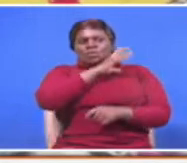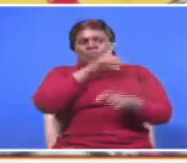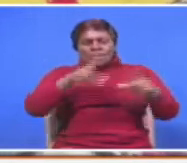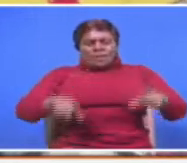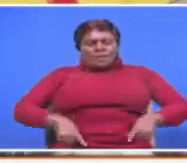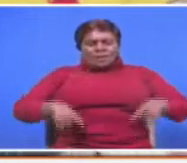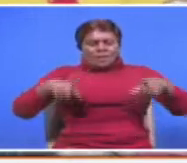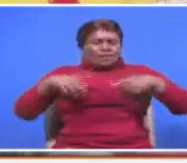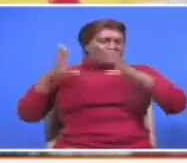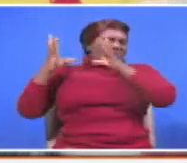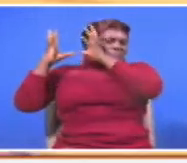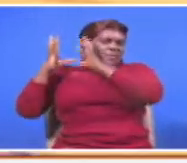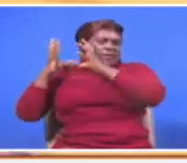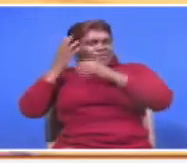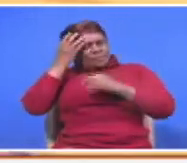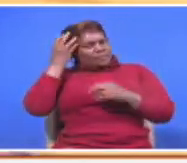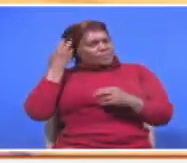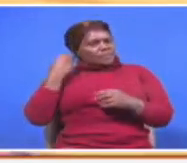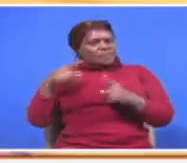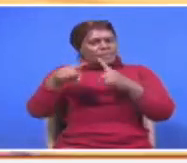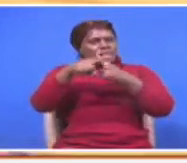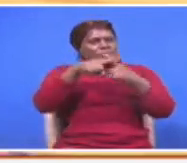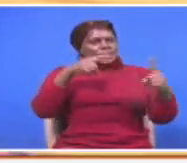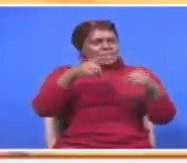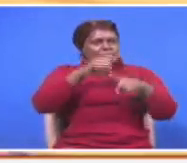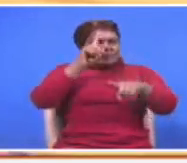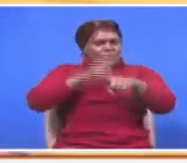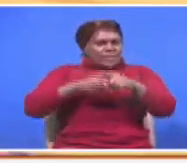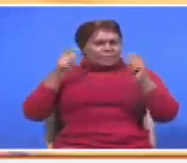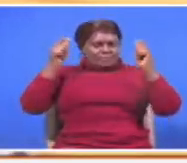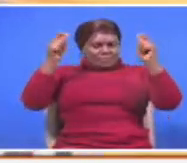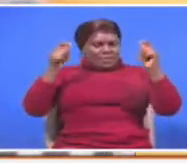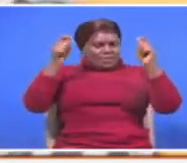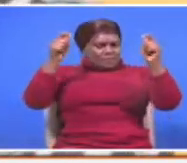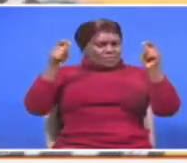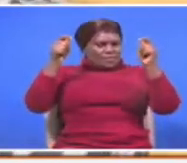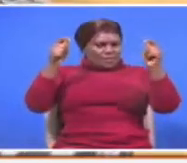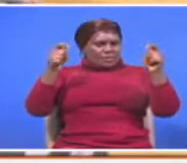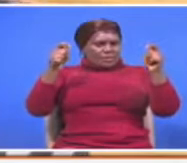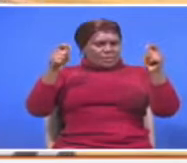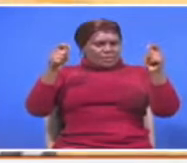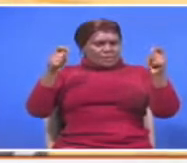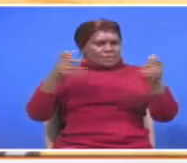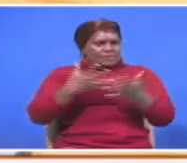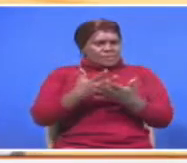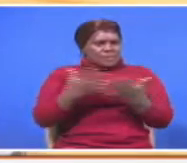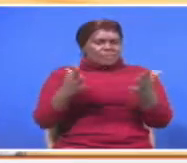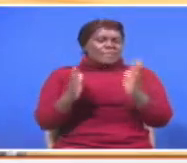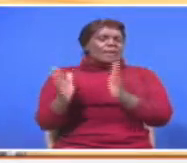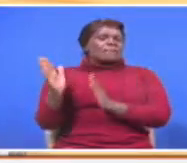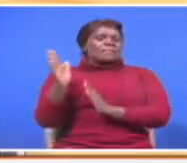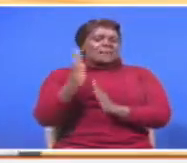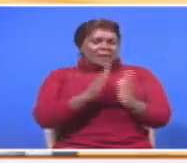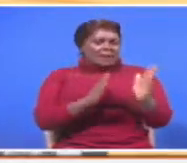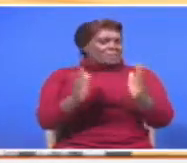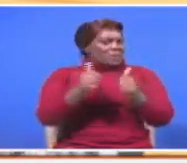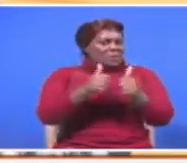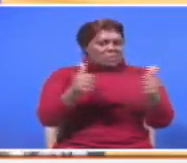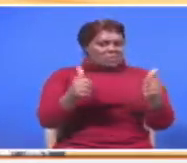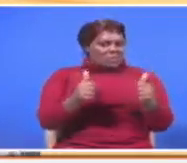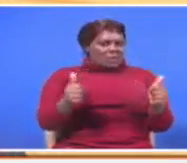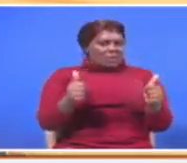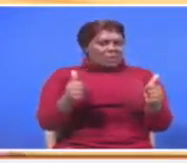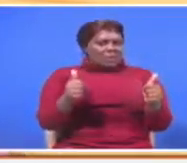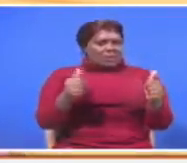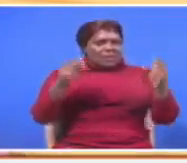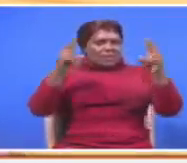garama ya juu ya maisha. Killing during mandamano was something which was planned in